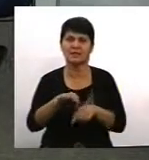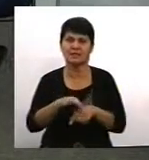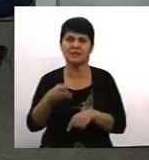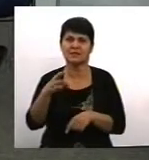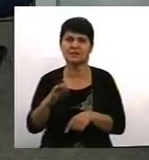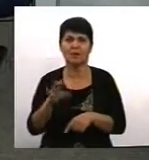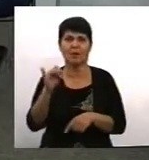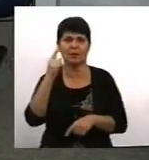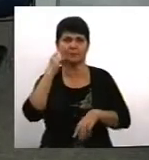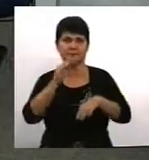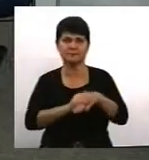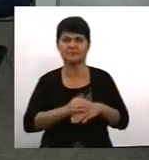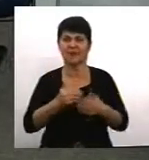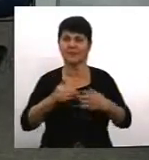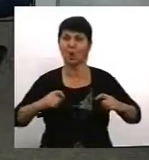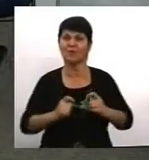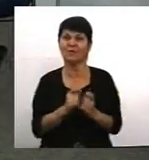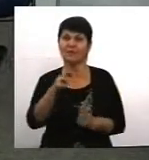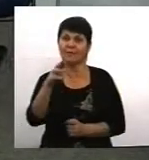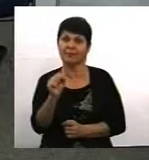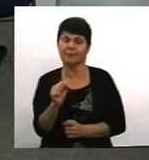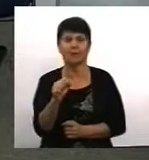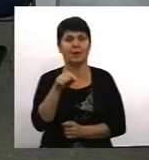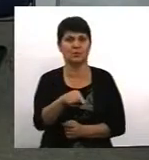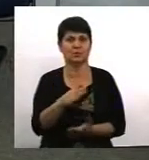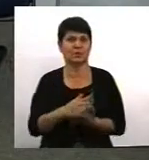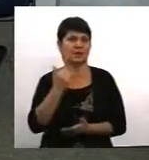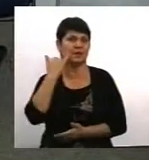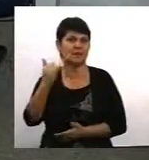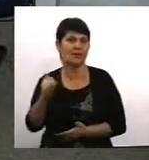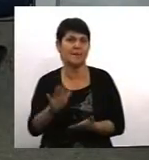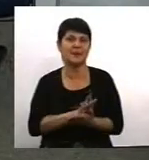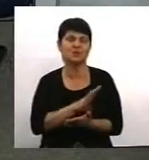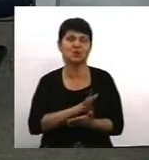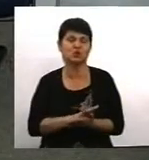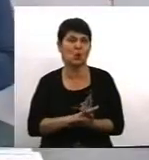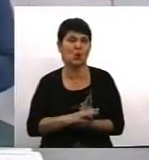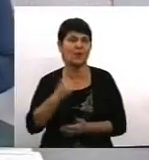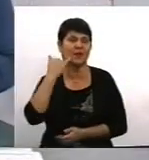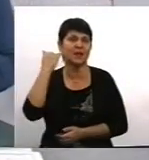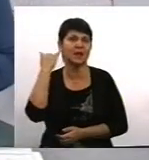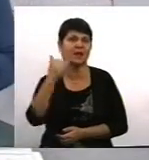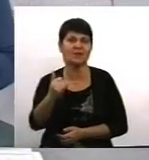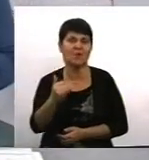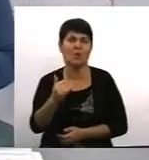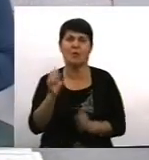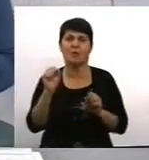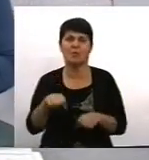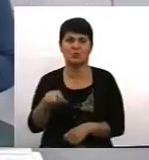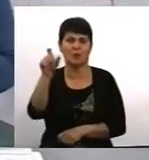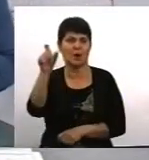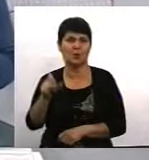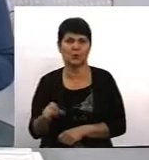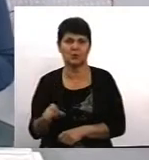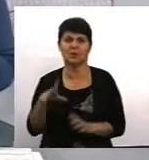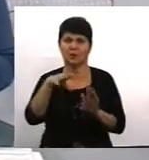насильство від конфлікта. І, саме головне, тут є телефони безкоштовних гарячих ліній, за якими кожна людина, в тому